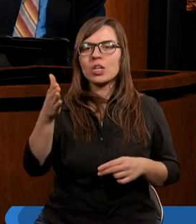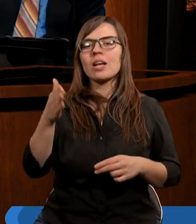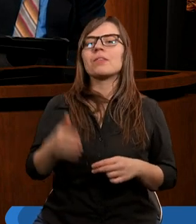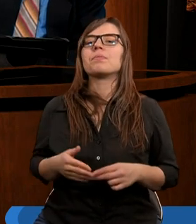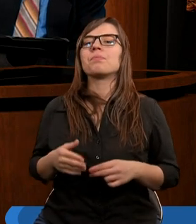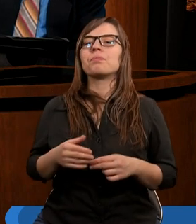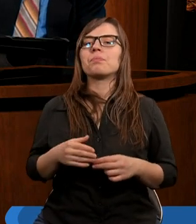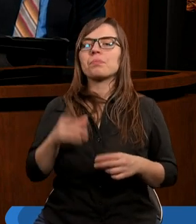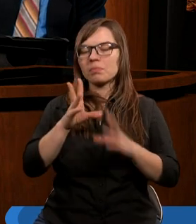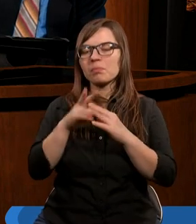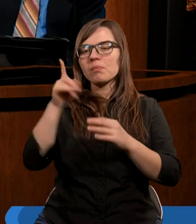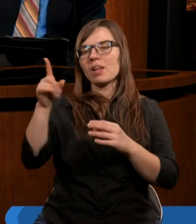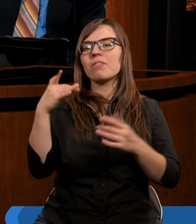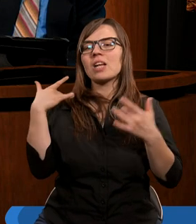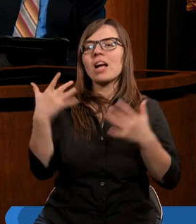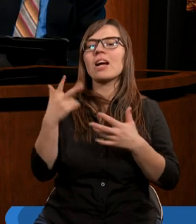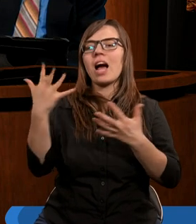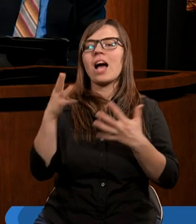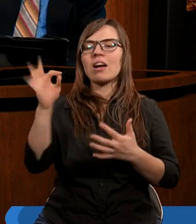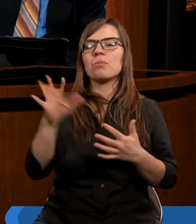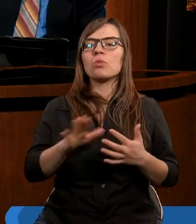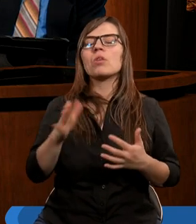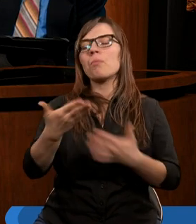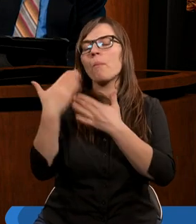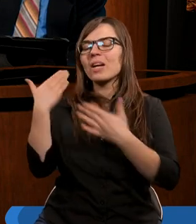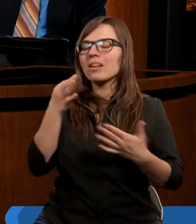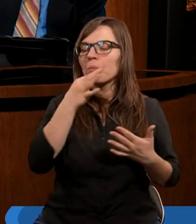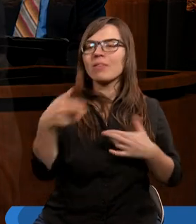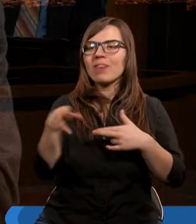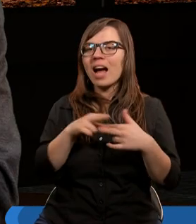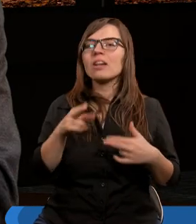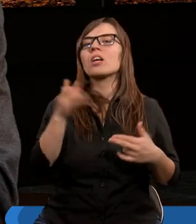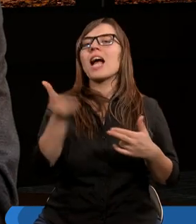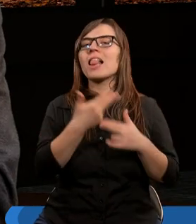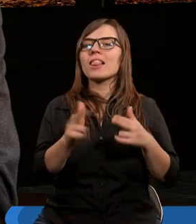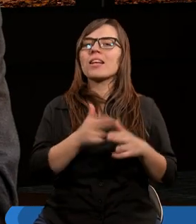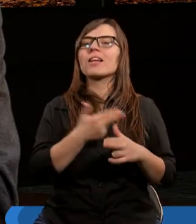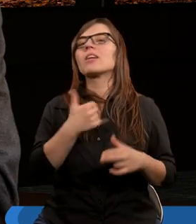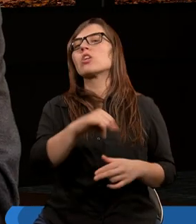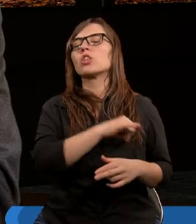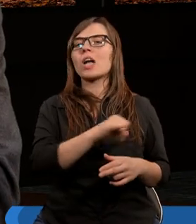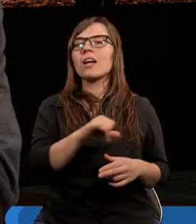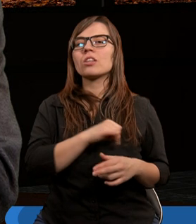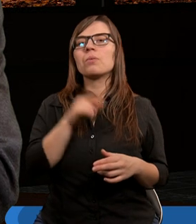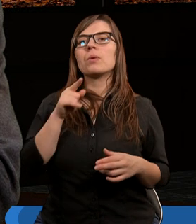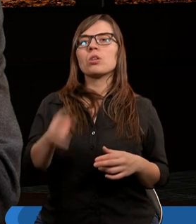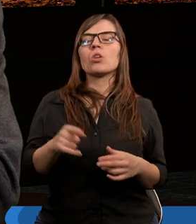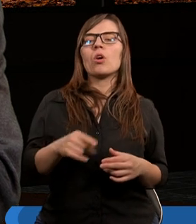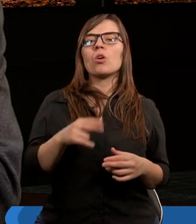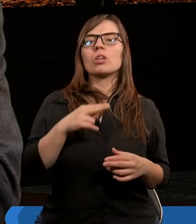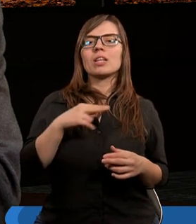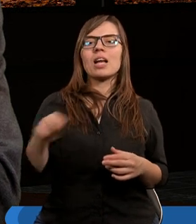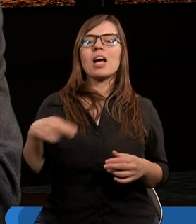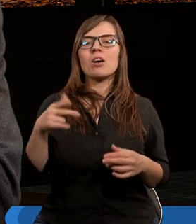że lekarz ich uzdrowi. I ja jeszcze wracając do twojego poprzedniego pytania. Kiedy grzeszymy, to